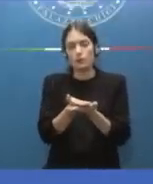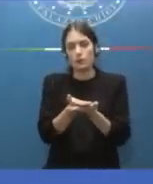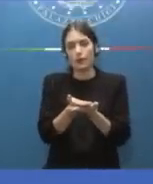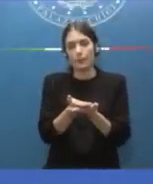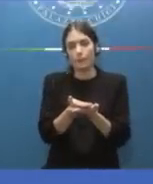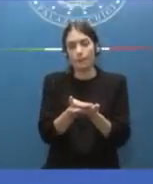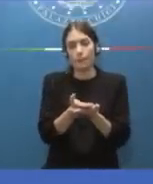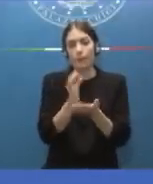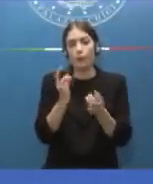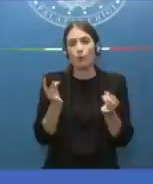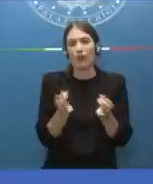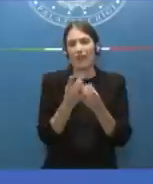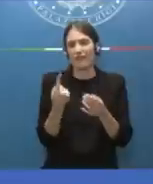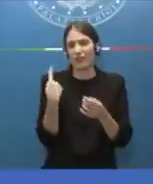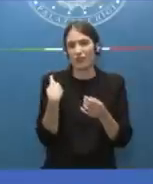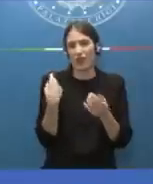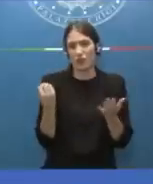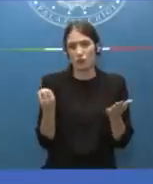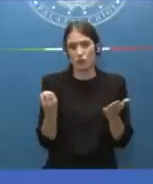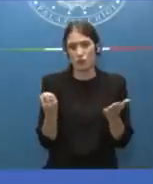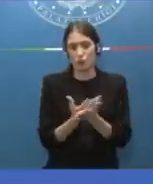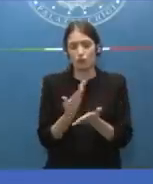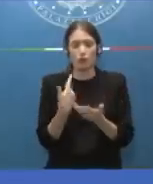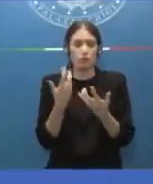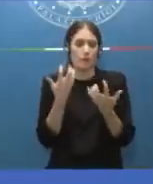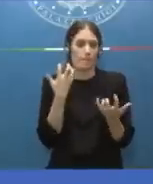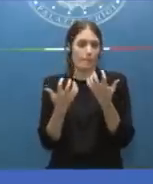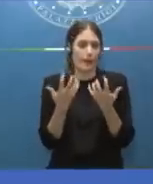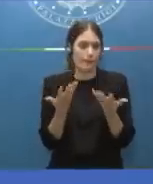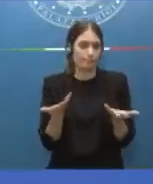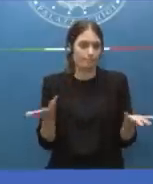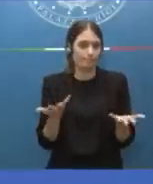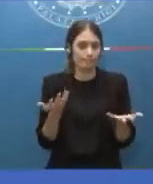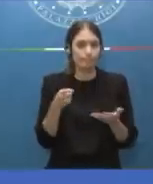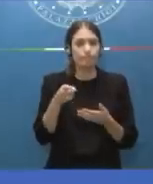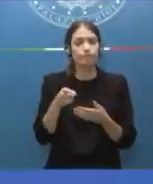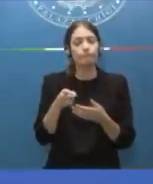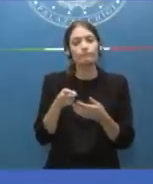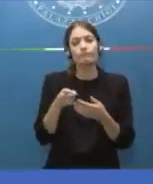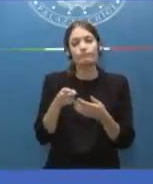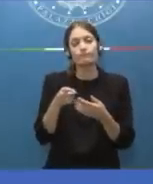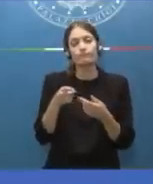reso evidente una sorta di coincidenza